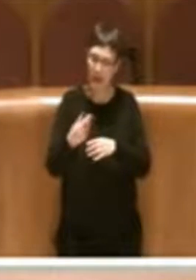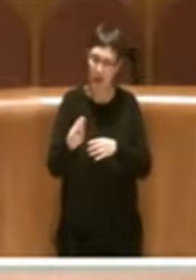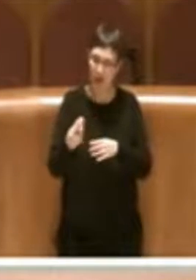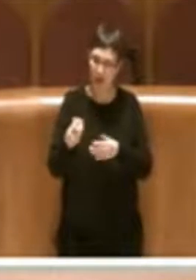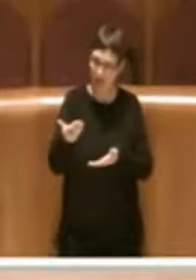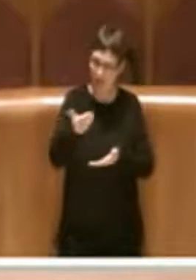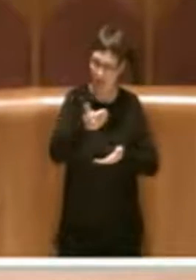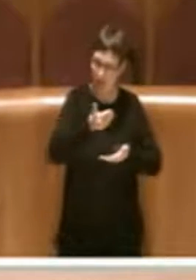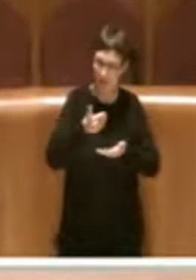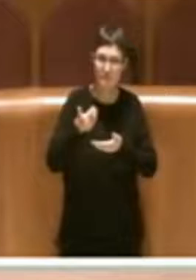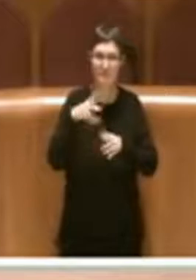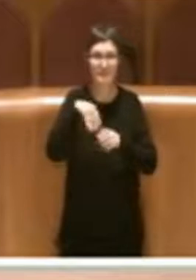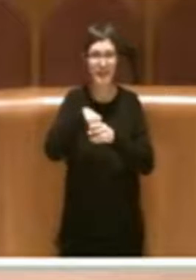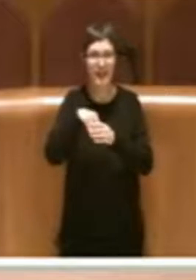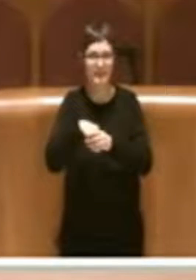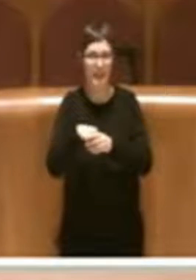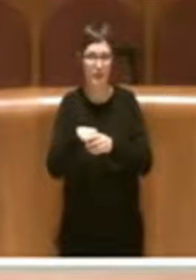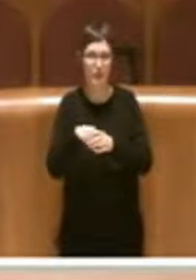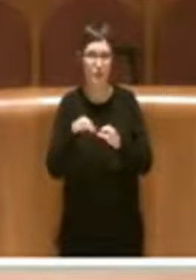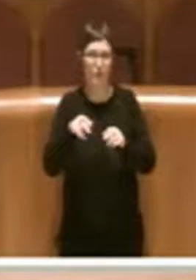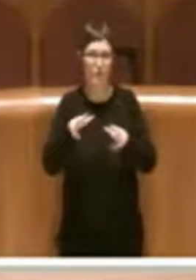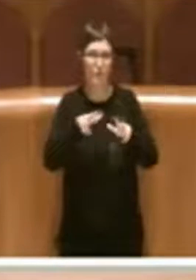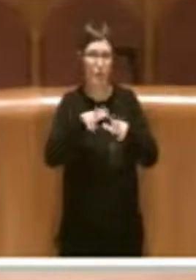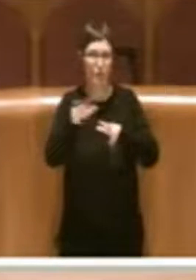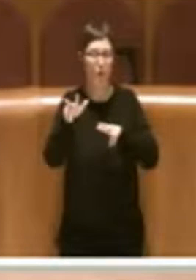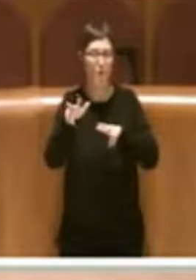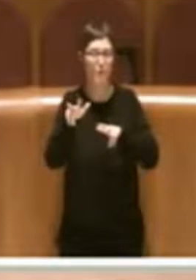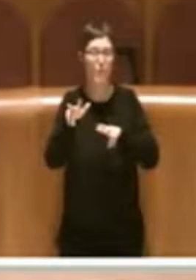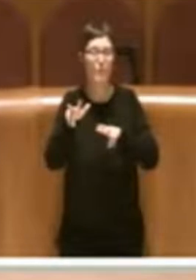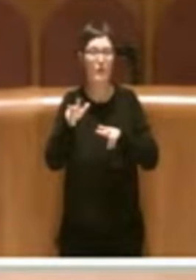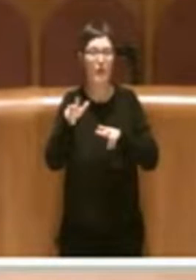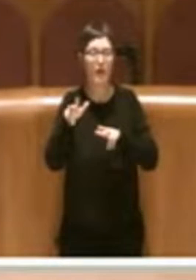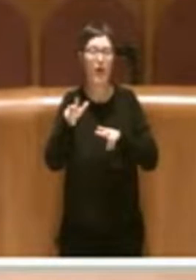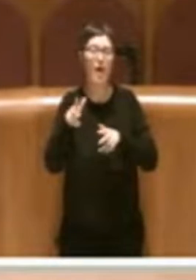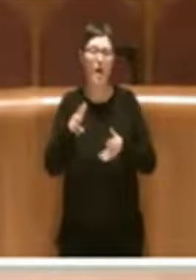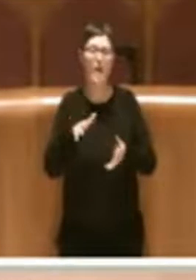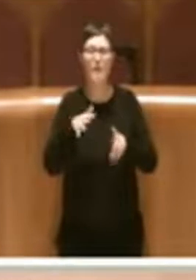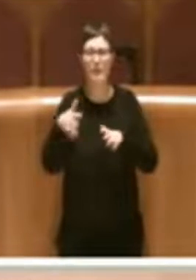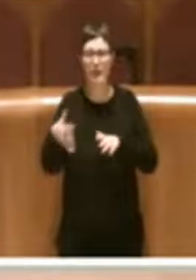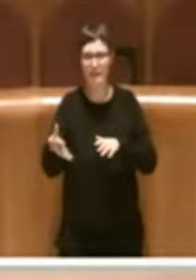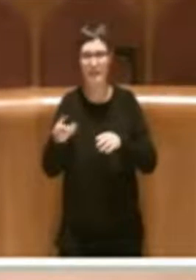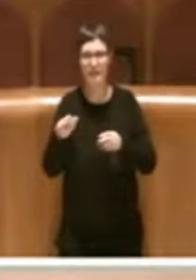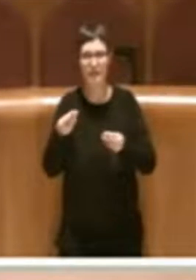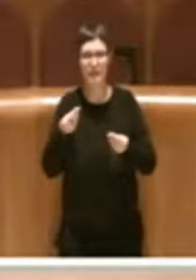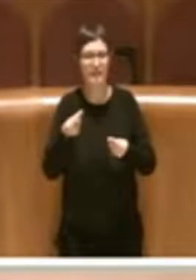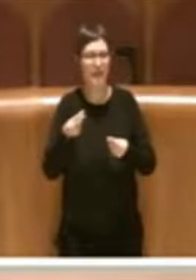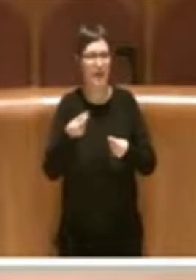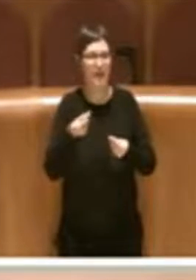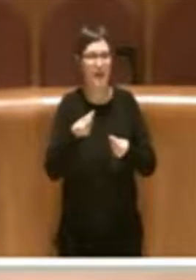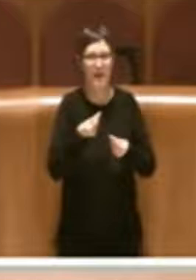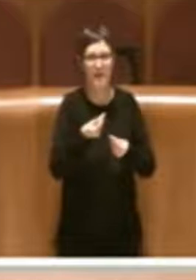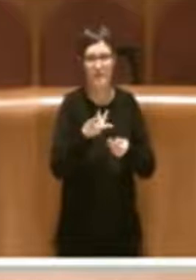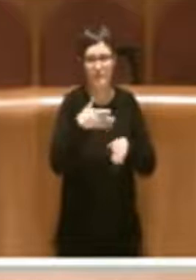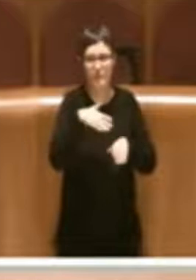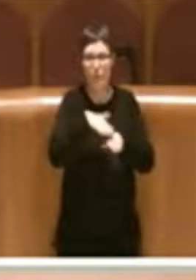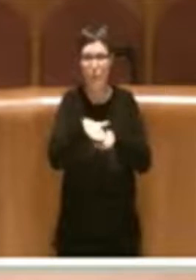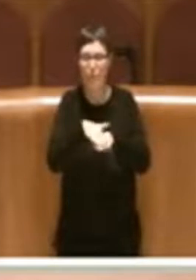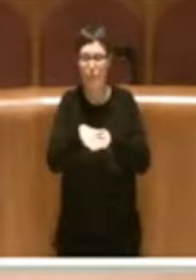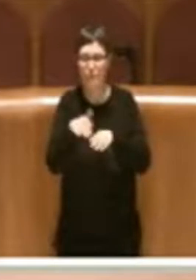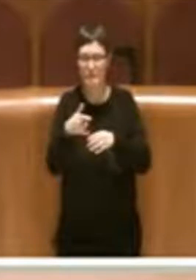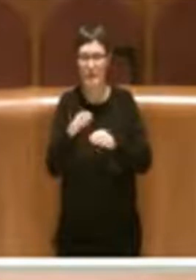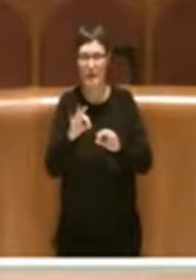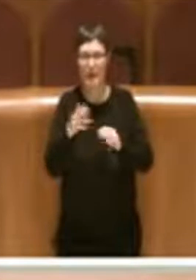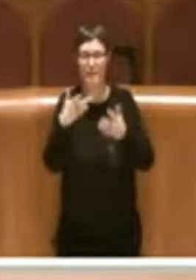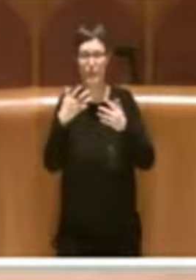sarà utilizzato ovviamente compatibilmente con tutti i vincoli di bilancio. Per la manutenzione delle palestre